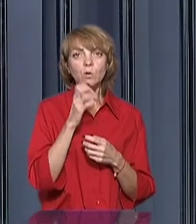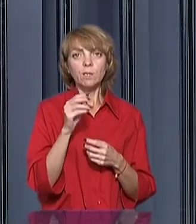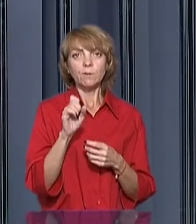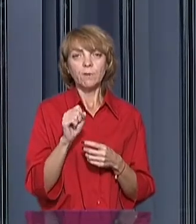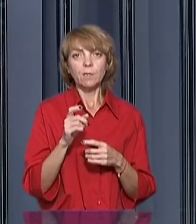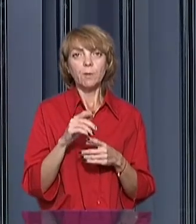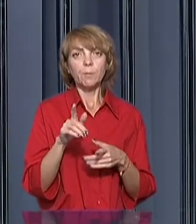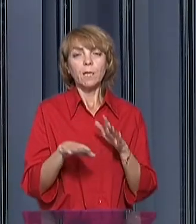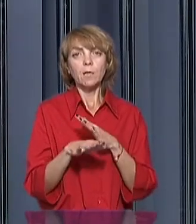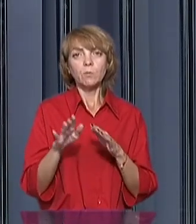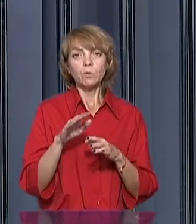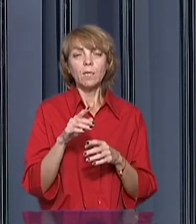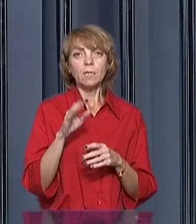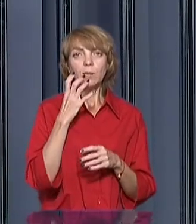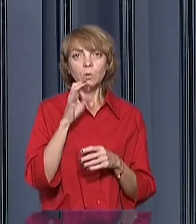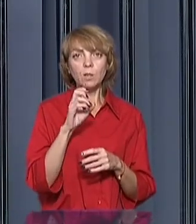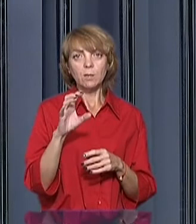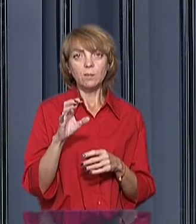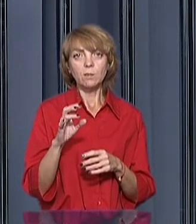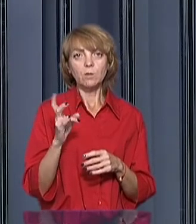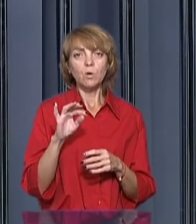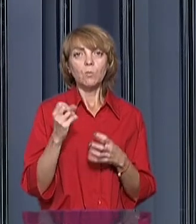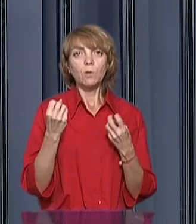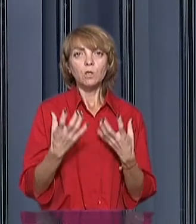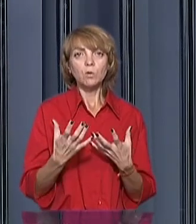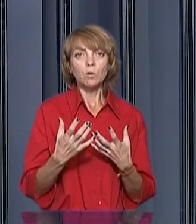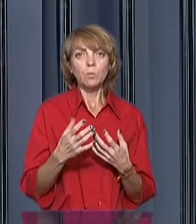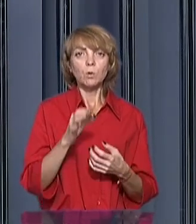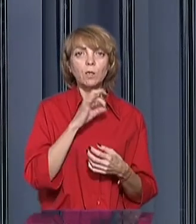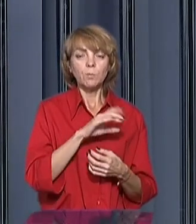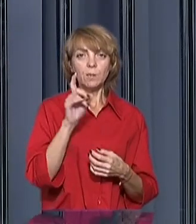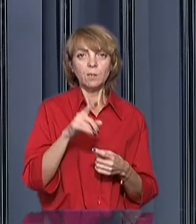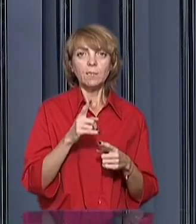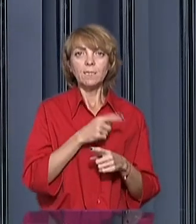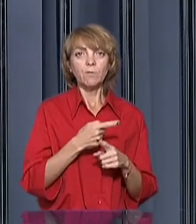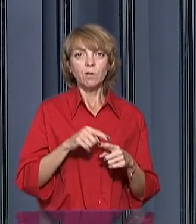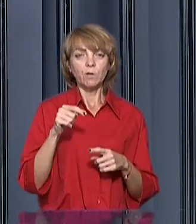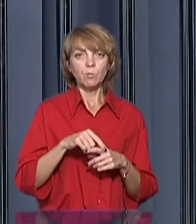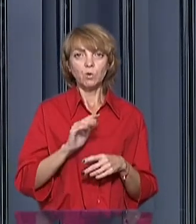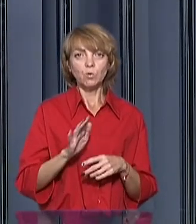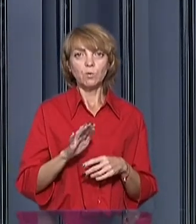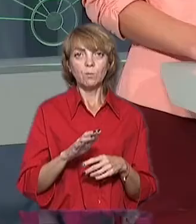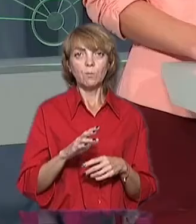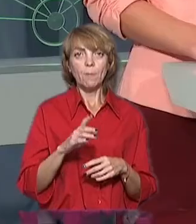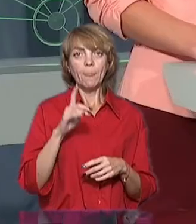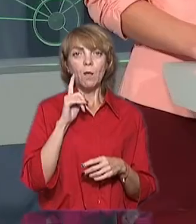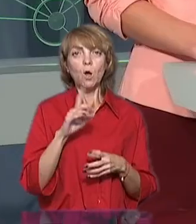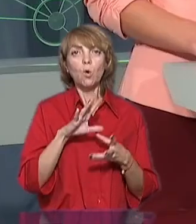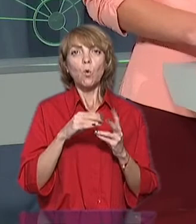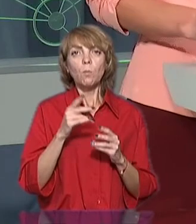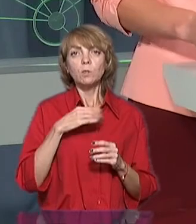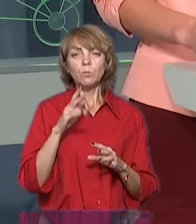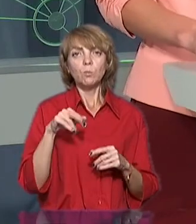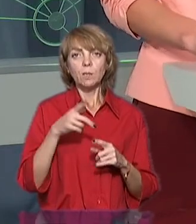перекладку теплотрас. Але простой потребитель сильно этого не почувствує. Поки, я кажу, ми комплексно не будем